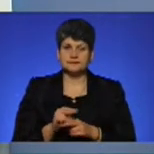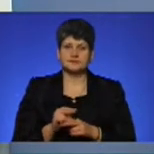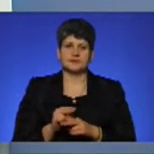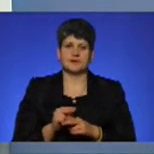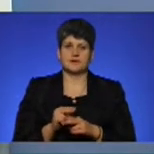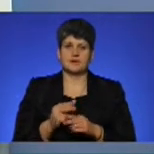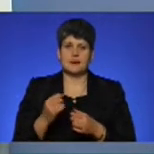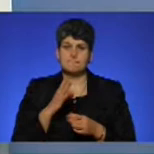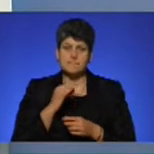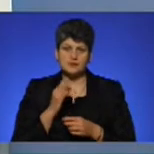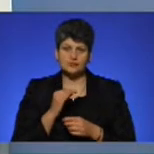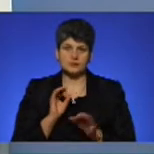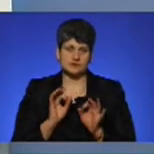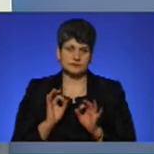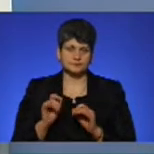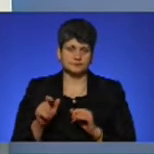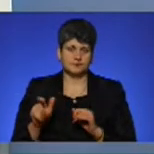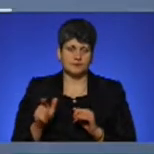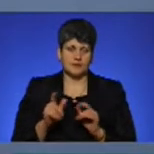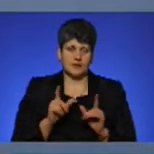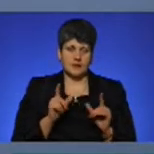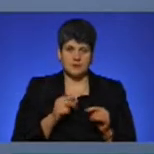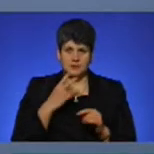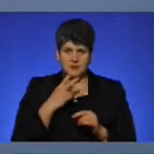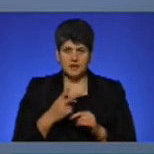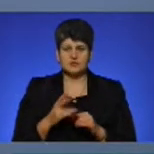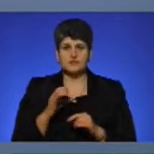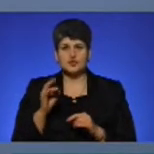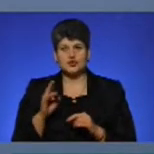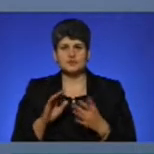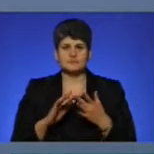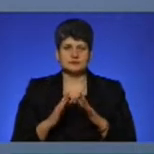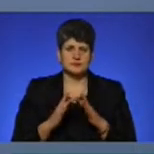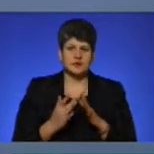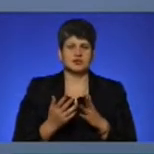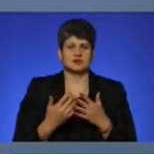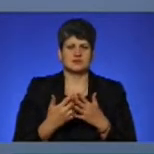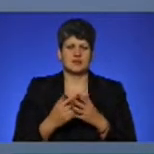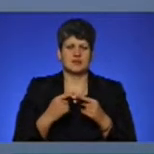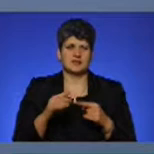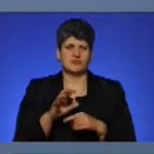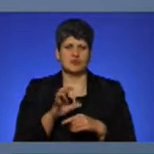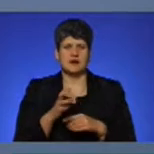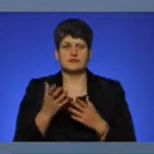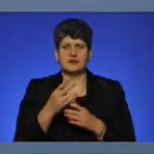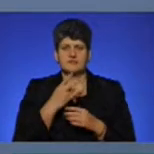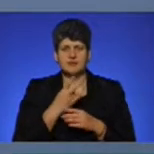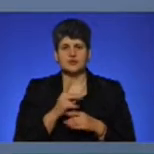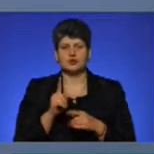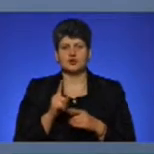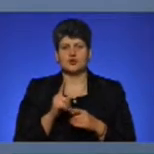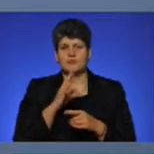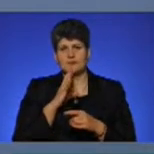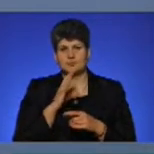і чи безпечно громадянам їздити? Оскільки ми неодноразово бачили, наприклад, в соцмережах різноманітні фотографії, де видно, що маршрутка